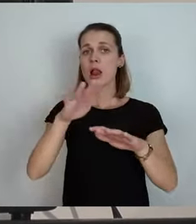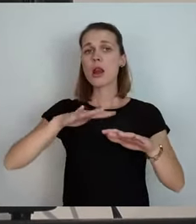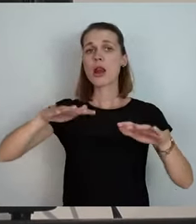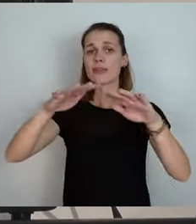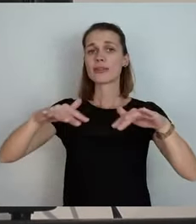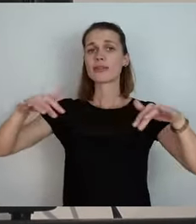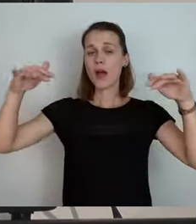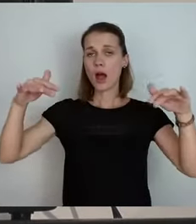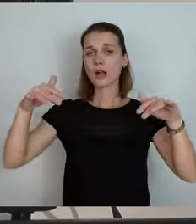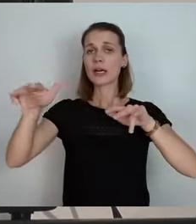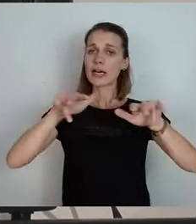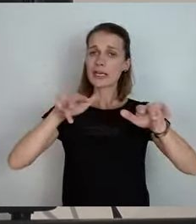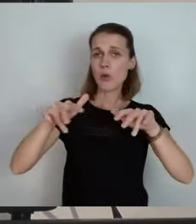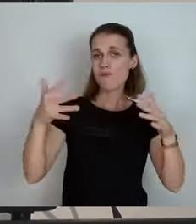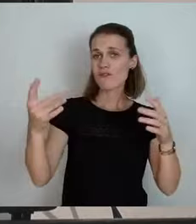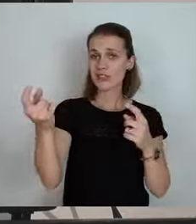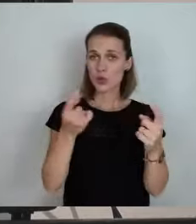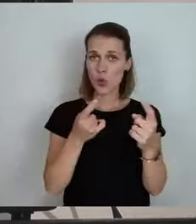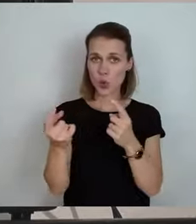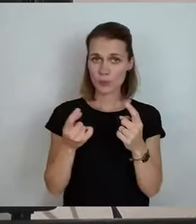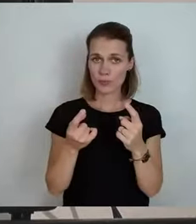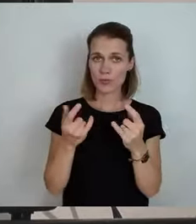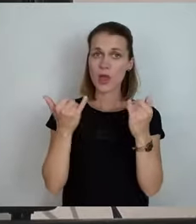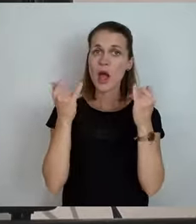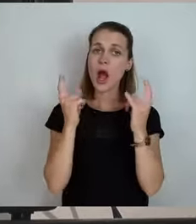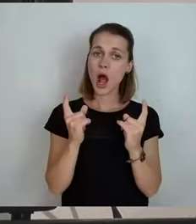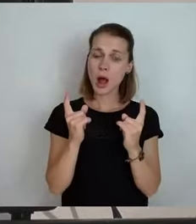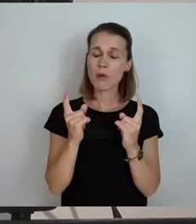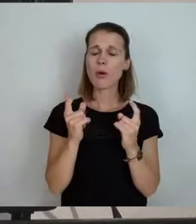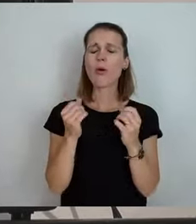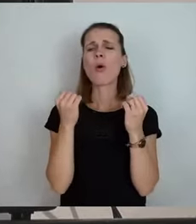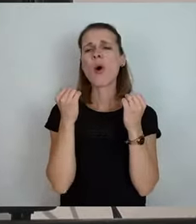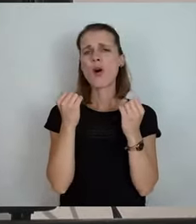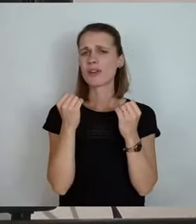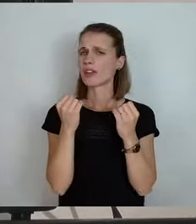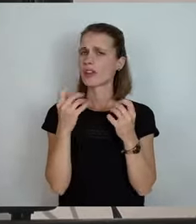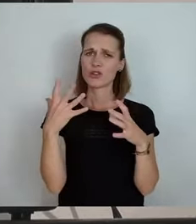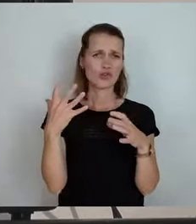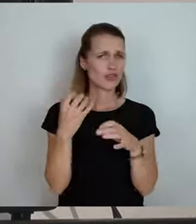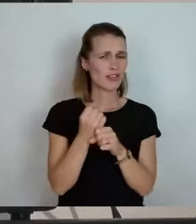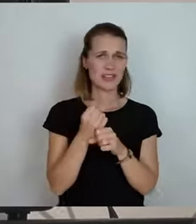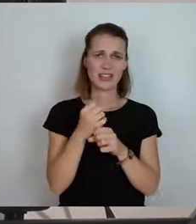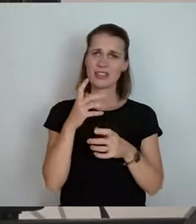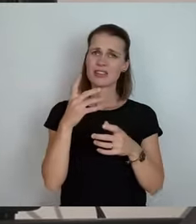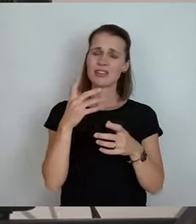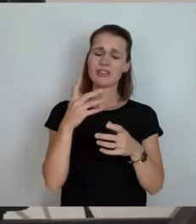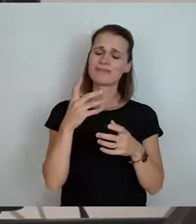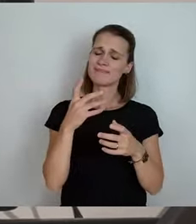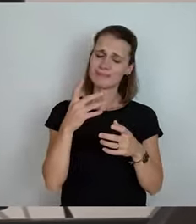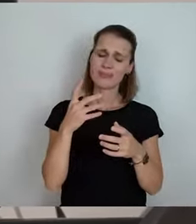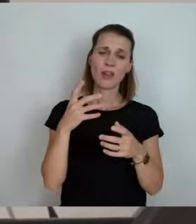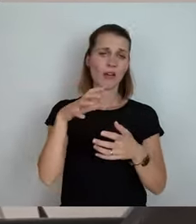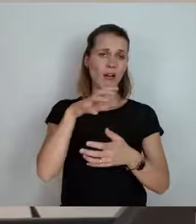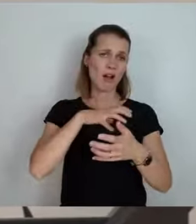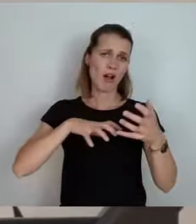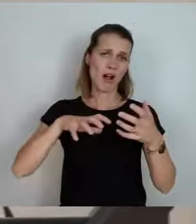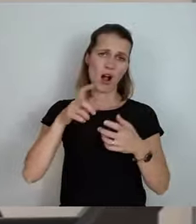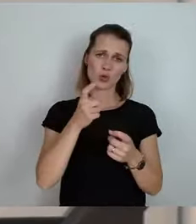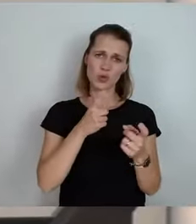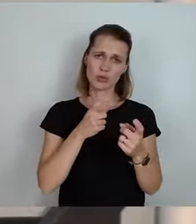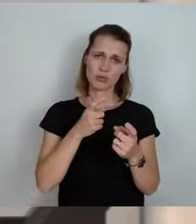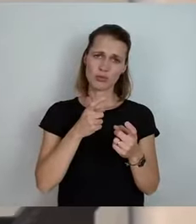Regierung bildet. Aber wir werden das Chaos hoffentlich verhindern und die Unregierbarkeit verhindern. Die ist von allen Varianten die schlimmste.